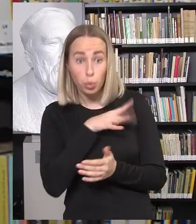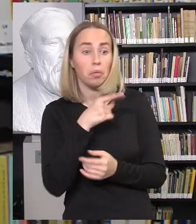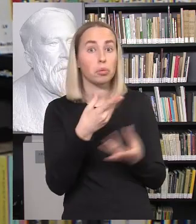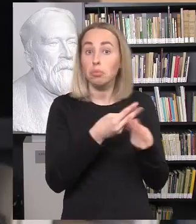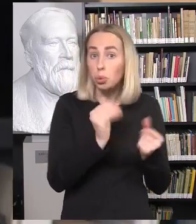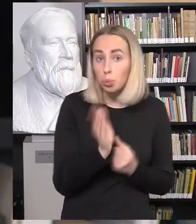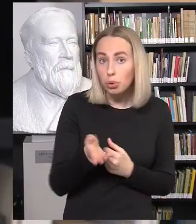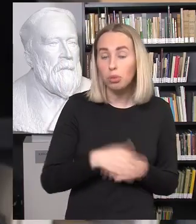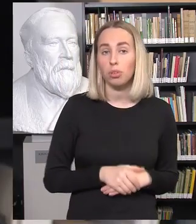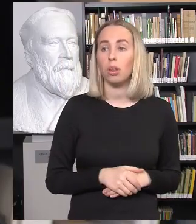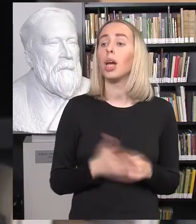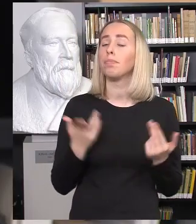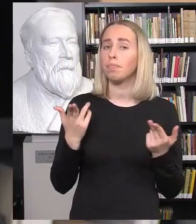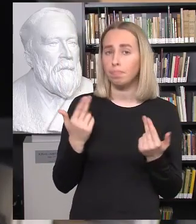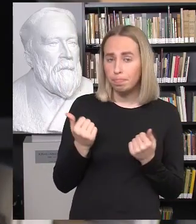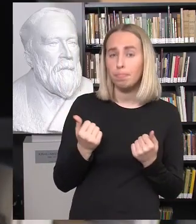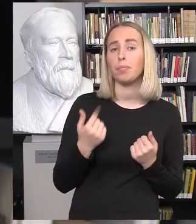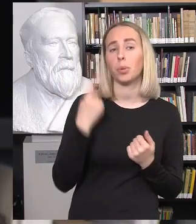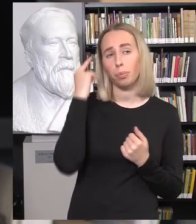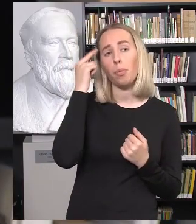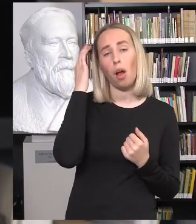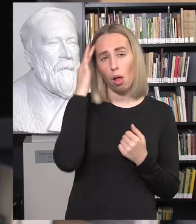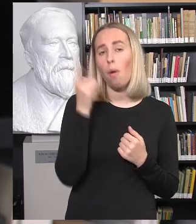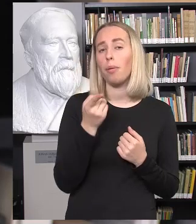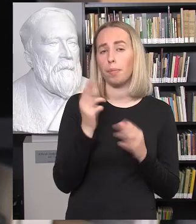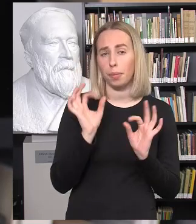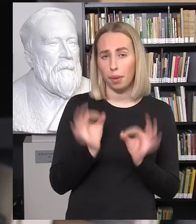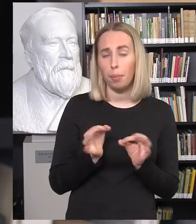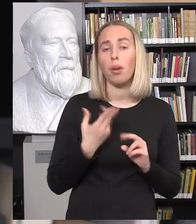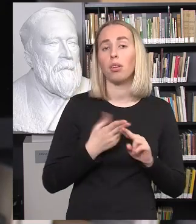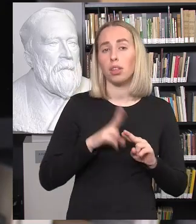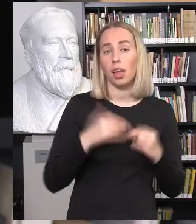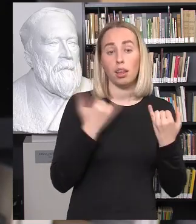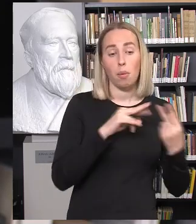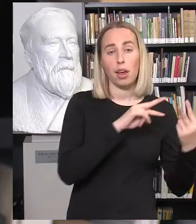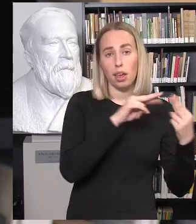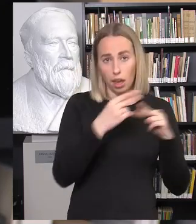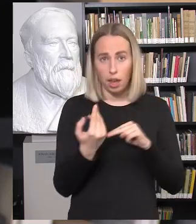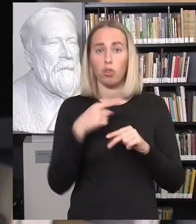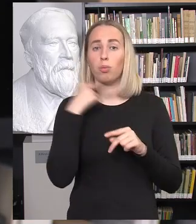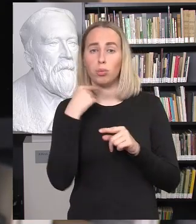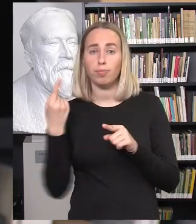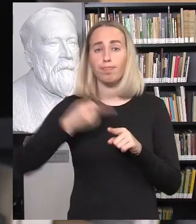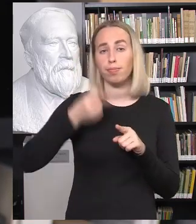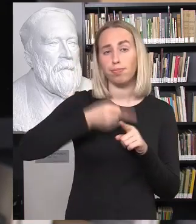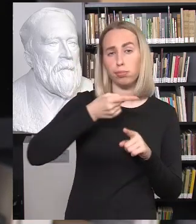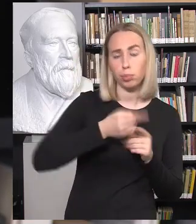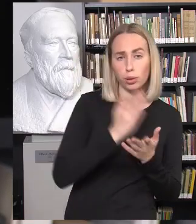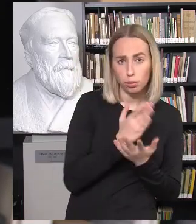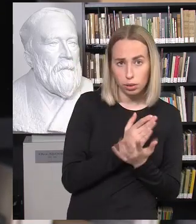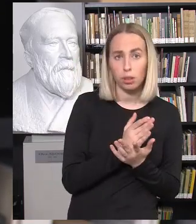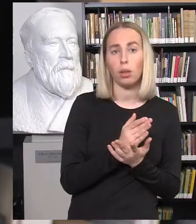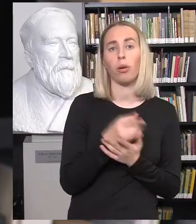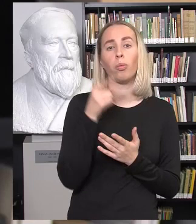Toks yra sumanimas, nes mes ją keičiam, plečiam, tobulinam, apjungiam daugiau segmentų ir, žodžiu,